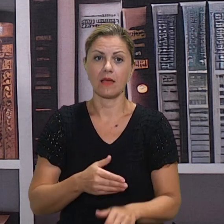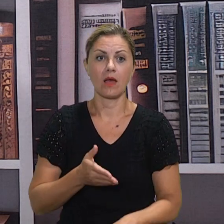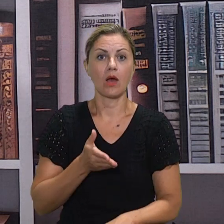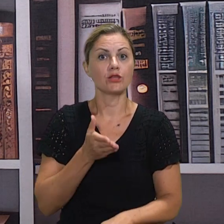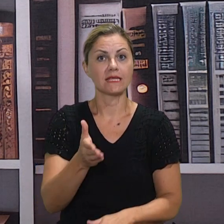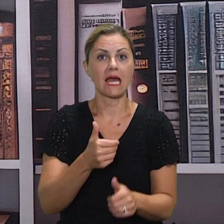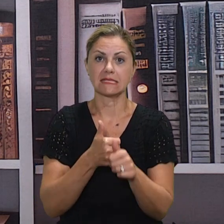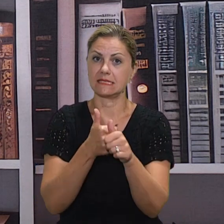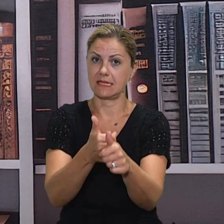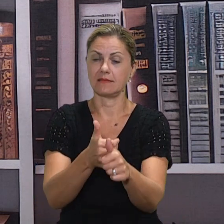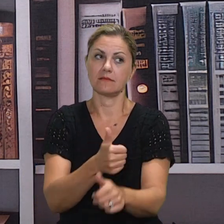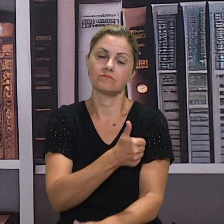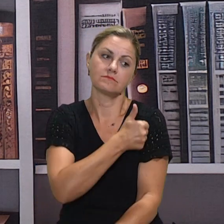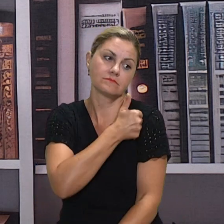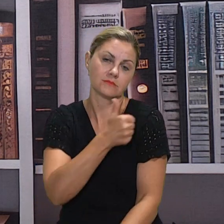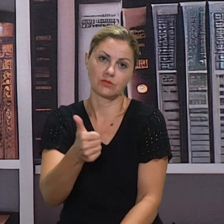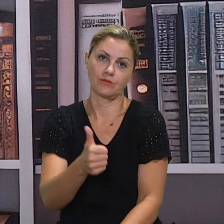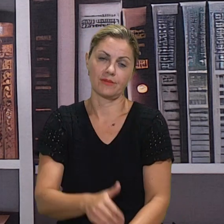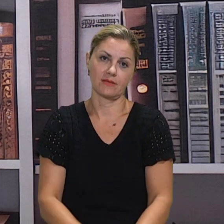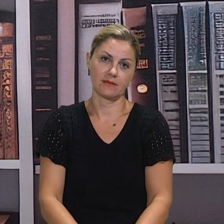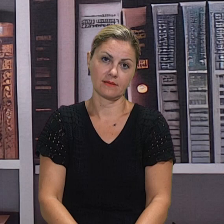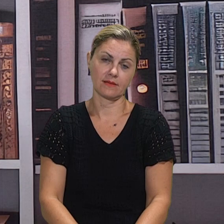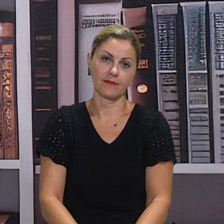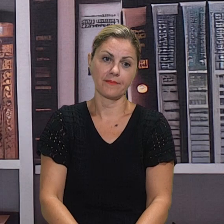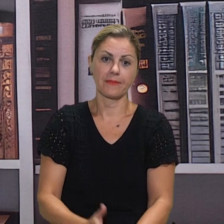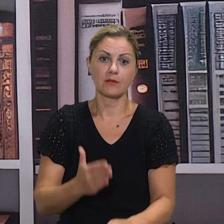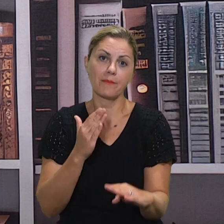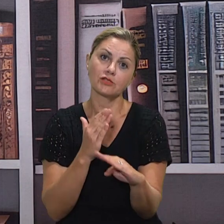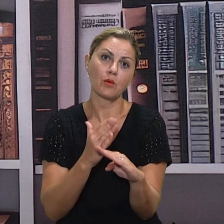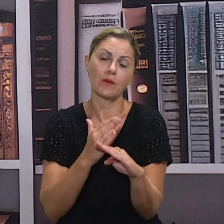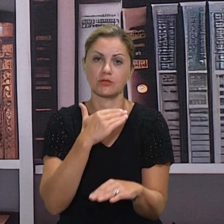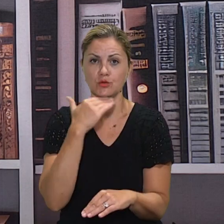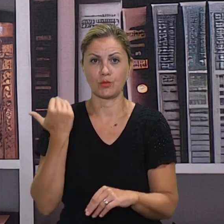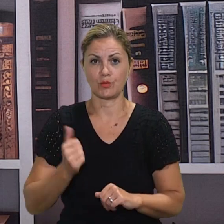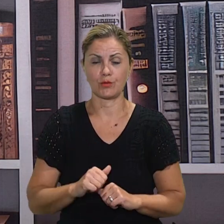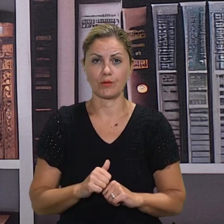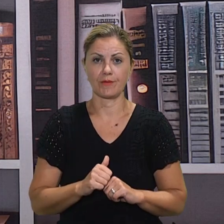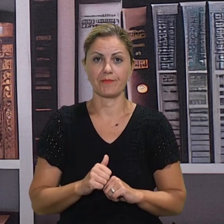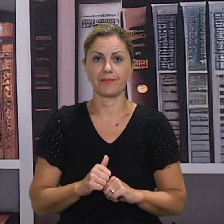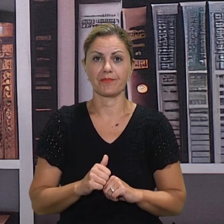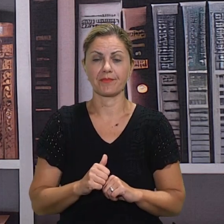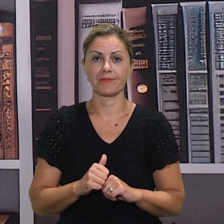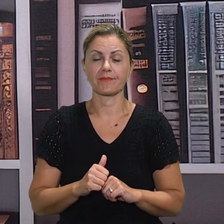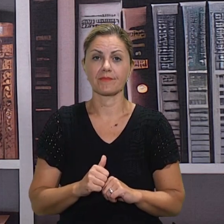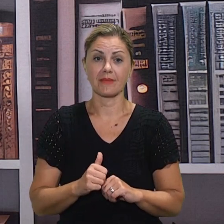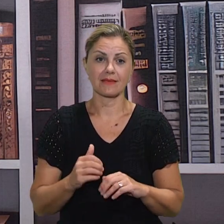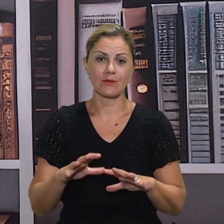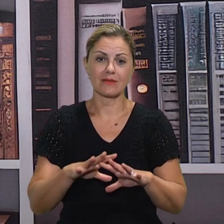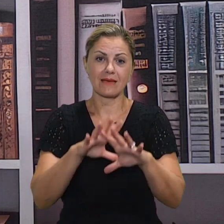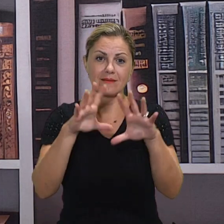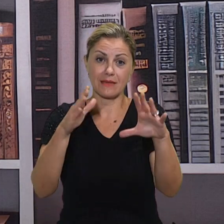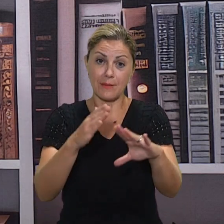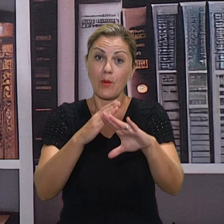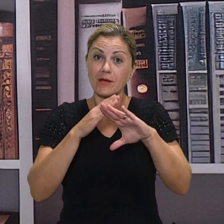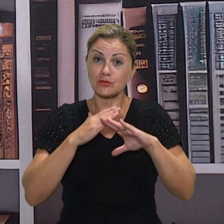smatram anđelima u razredu jer nam uistinu pomažu da djeca koje imaju nekakve poteškoće mogu savladavati nastavni sadržaj